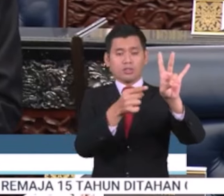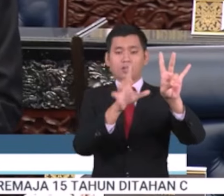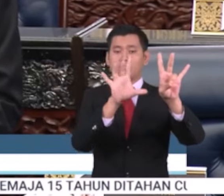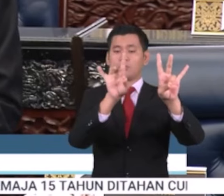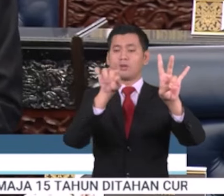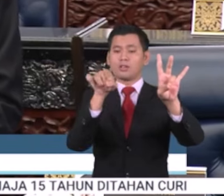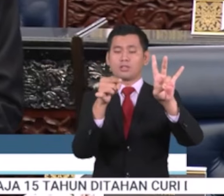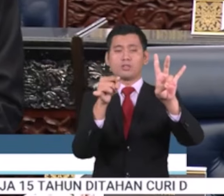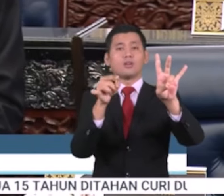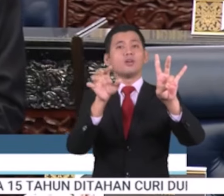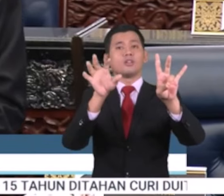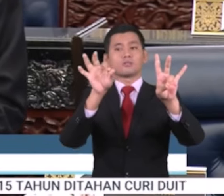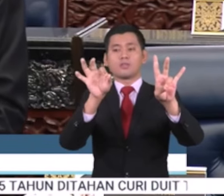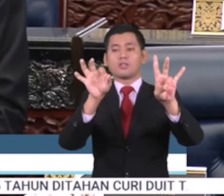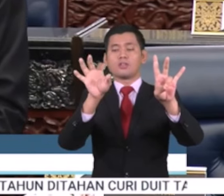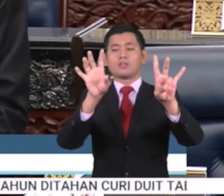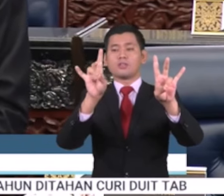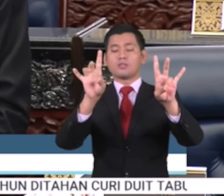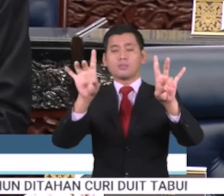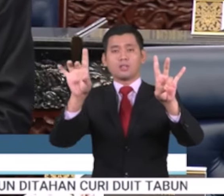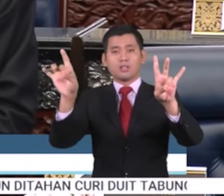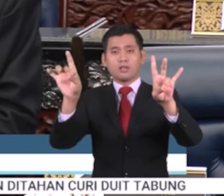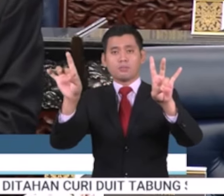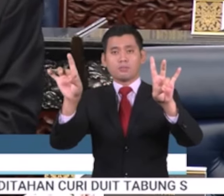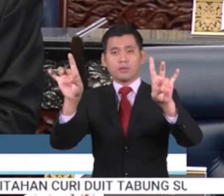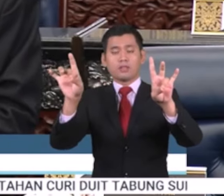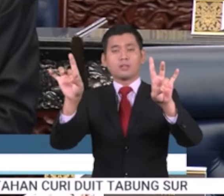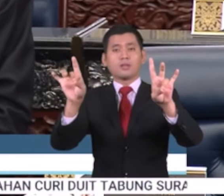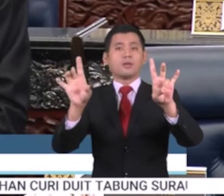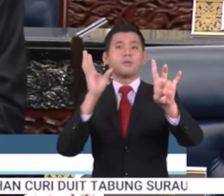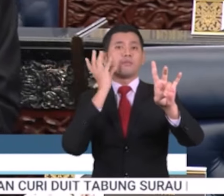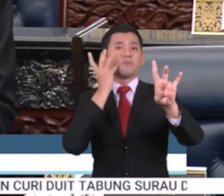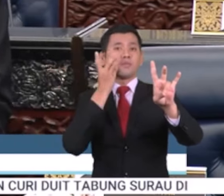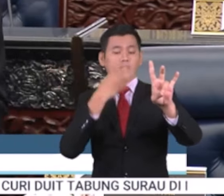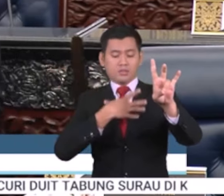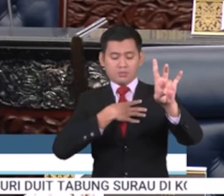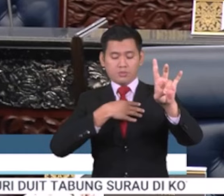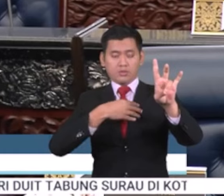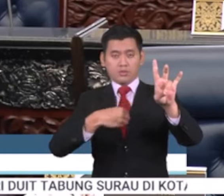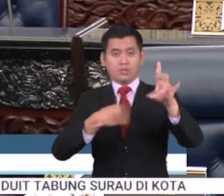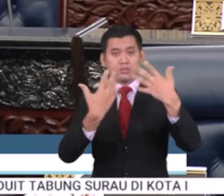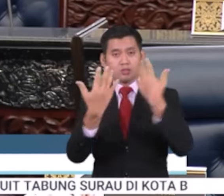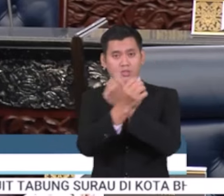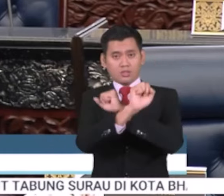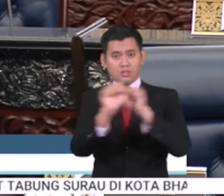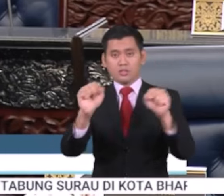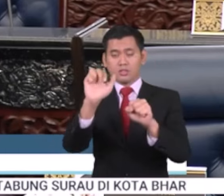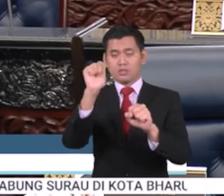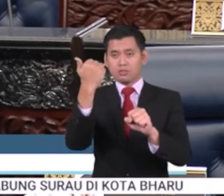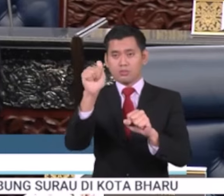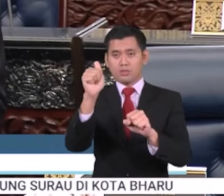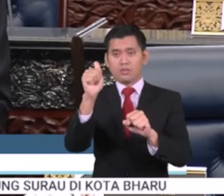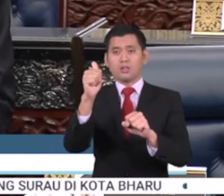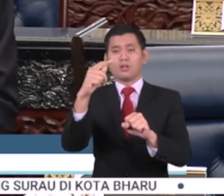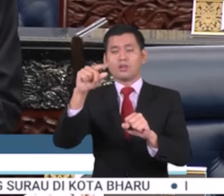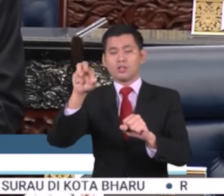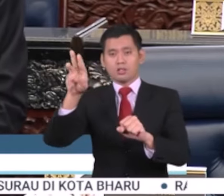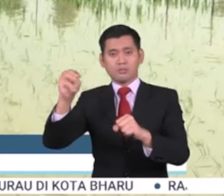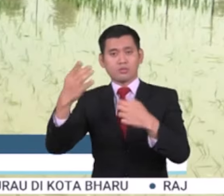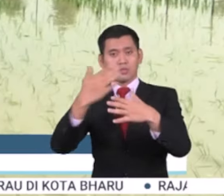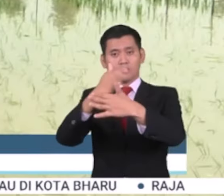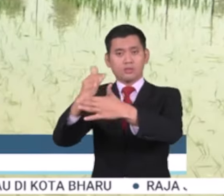,978 kampit beras putih tempatan, 10 gram telah diedarkan di seluruh